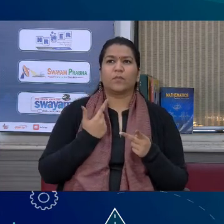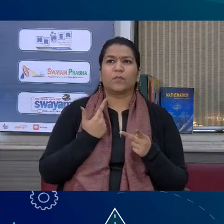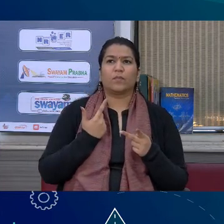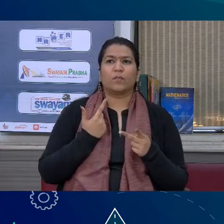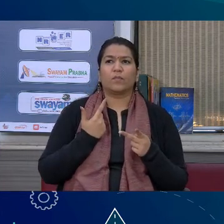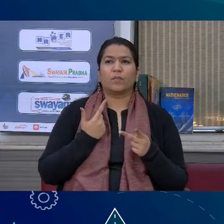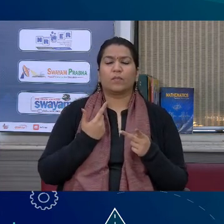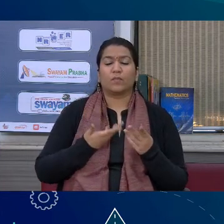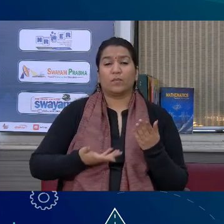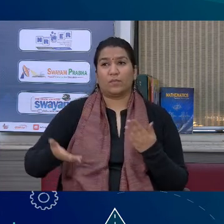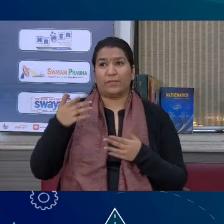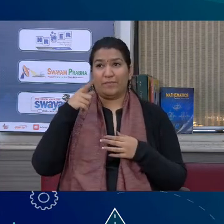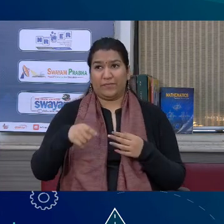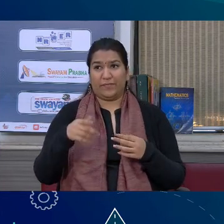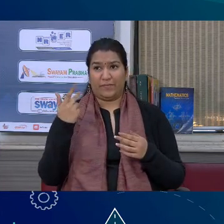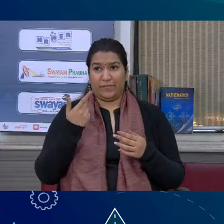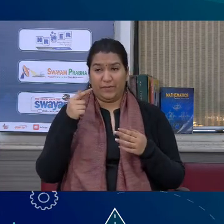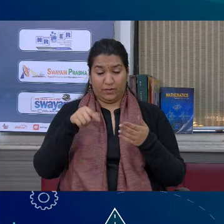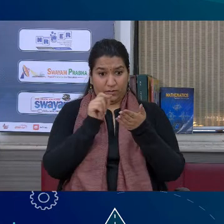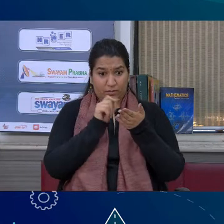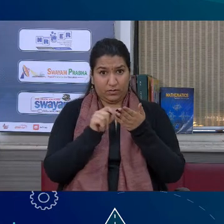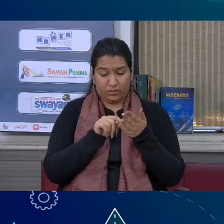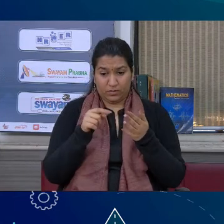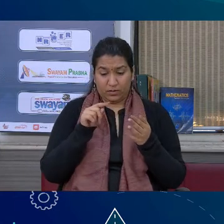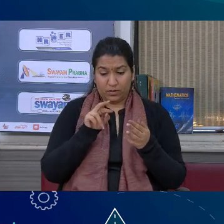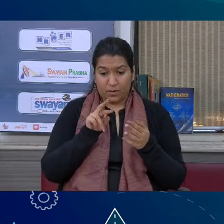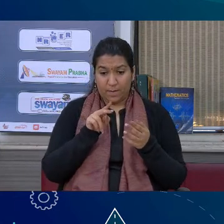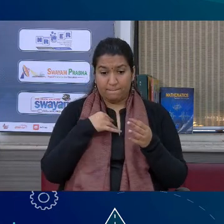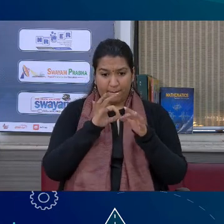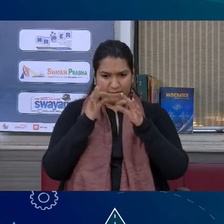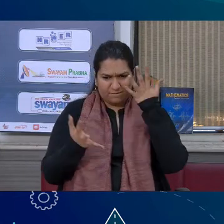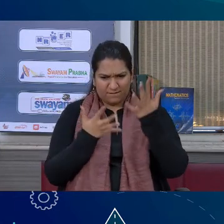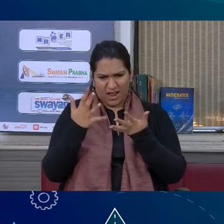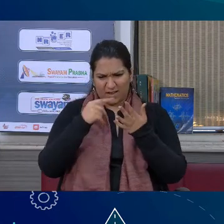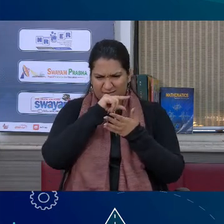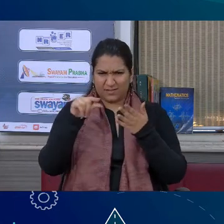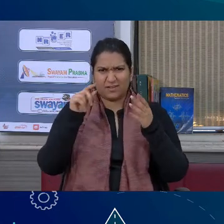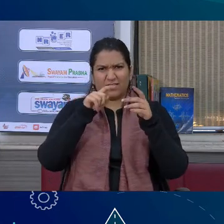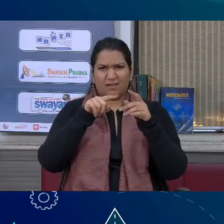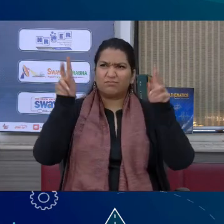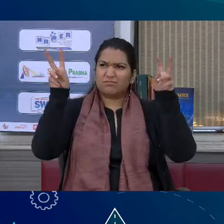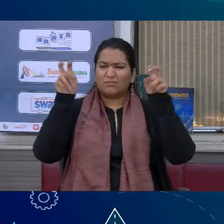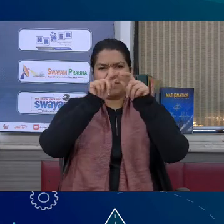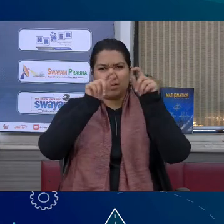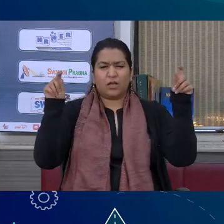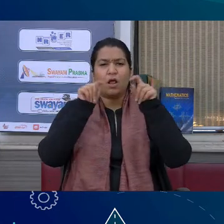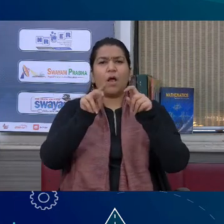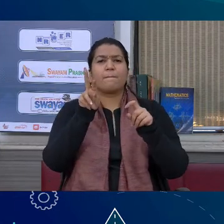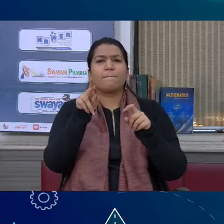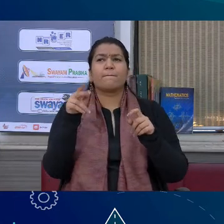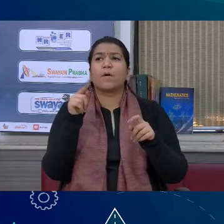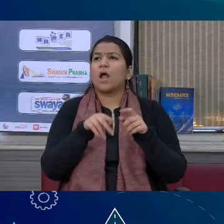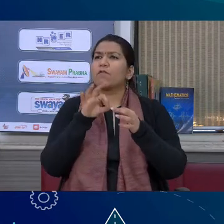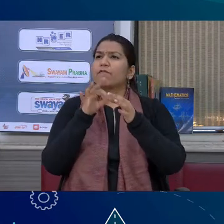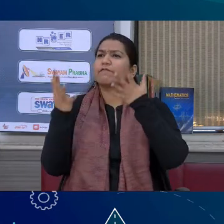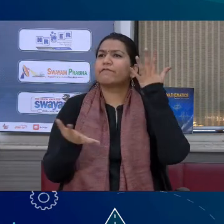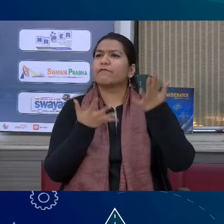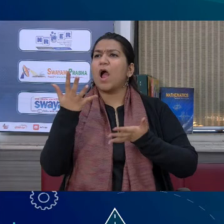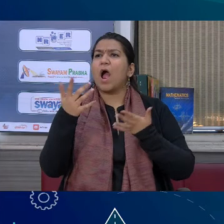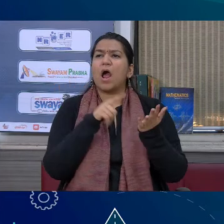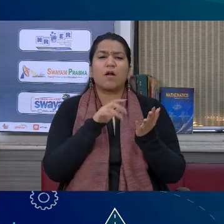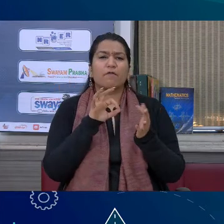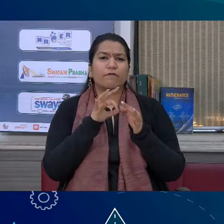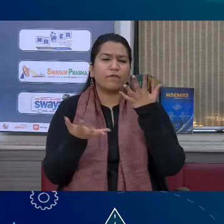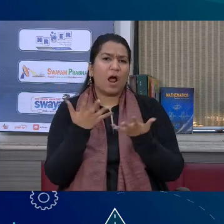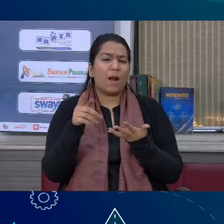की ती कि शीतल वानी में आग लिए पेता हूँ शीतल वानी में आग का कि मेरे वानी तो सीटल है जो यहां आग है वो